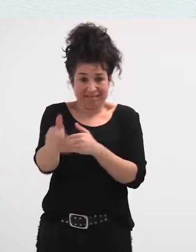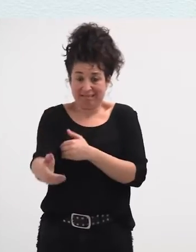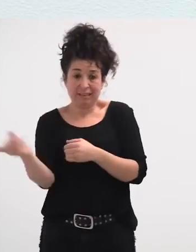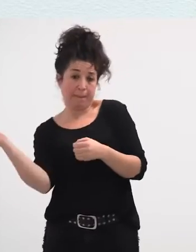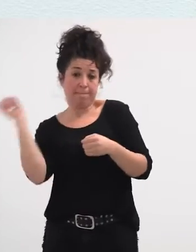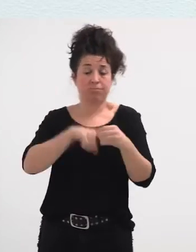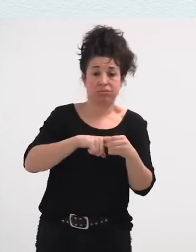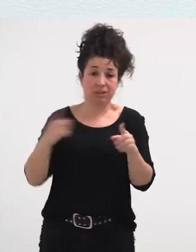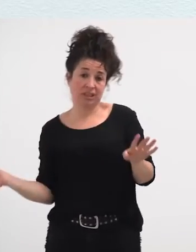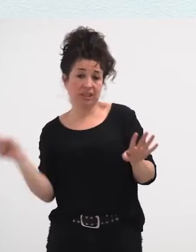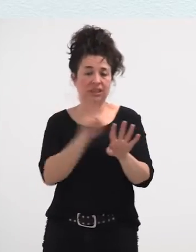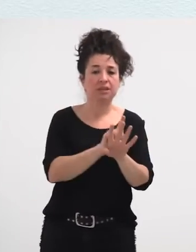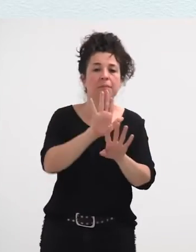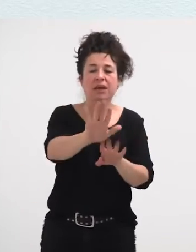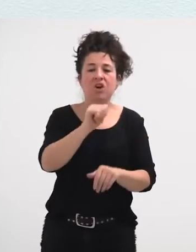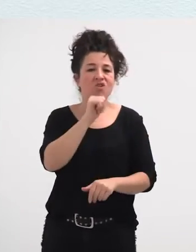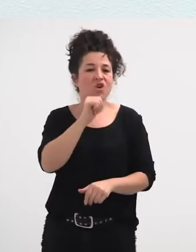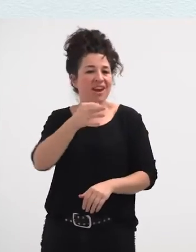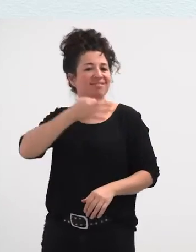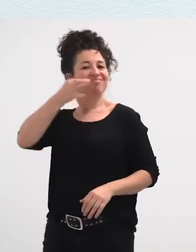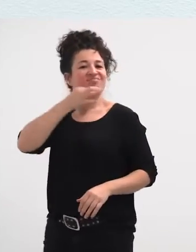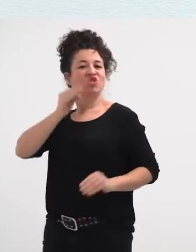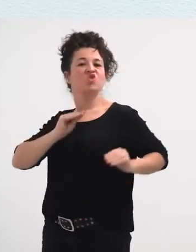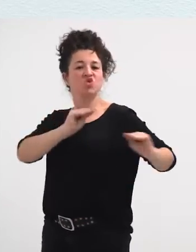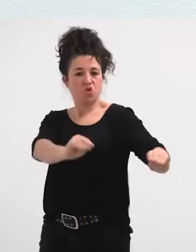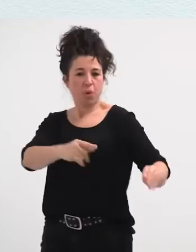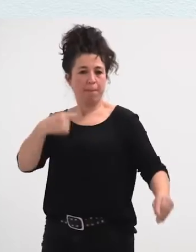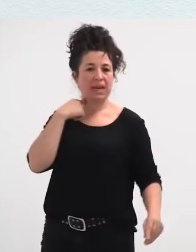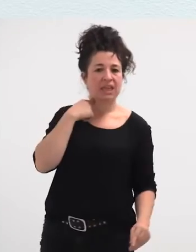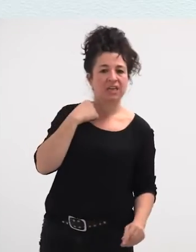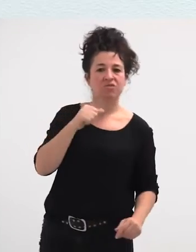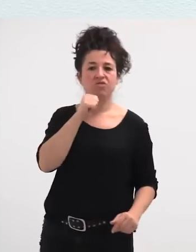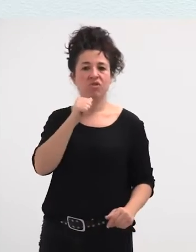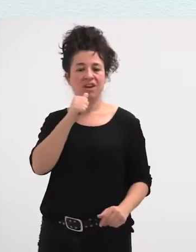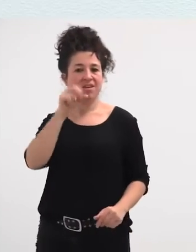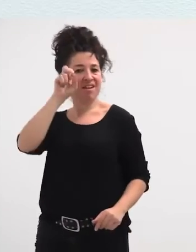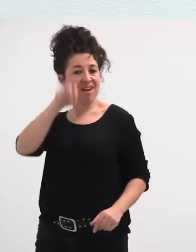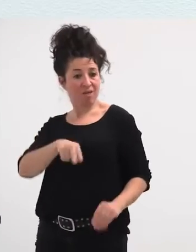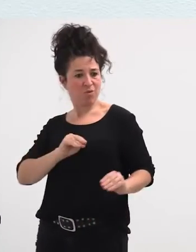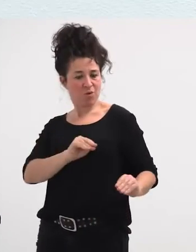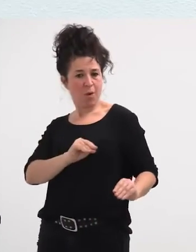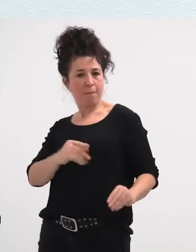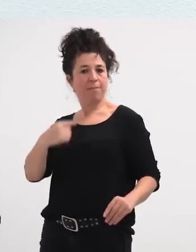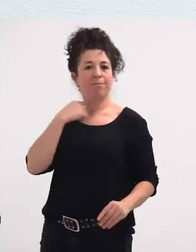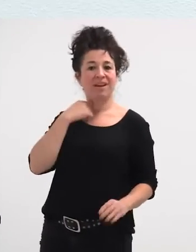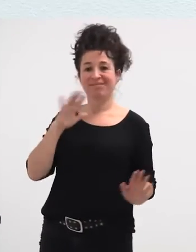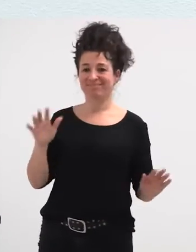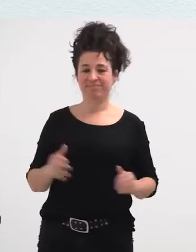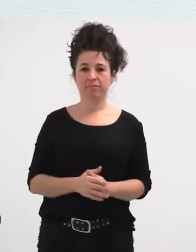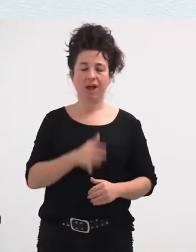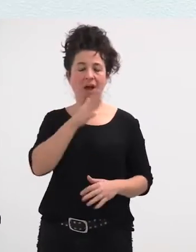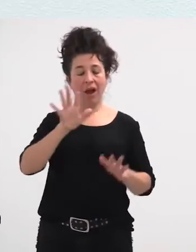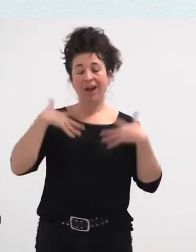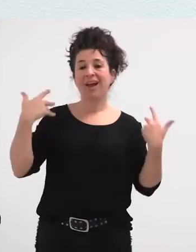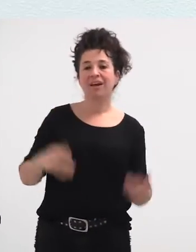Arazoa da, ez dutela galdunai errelatoa, ez dutela galdunai arrazoia. Oza, orain derrepenten nola esango